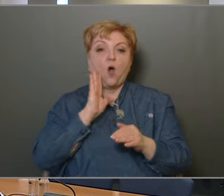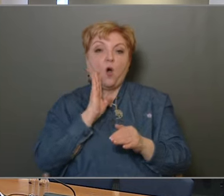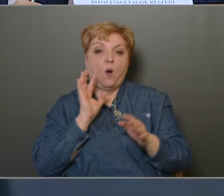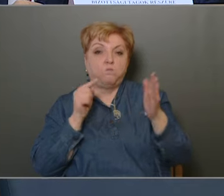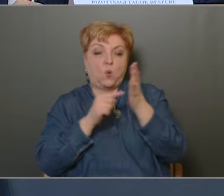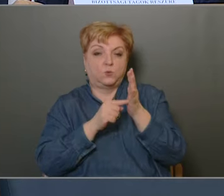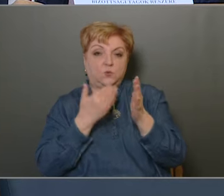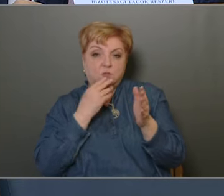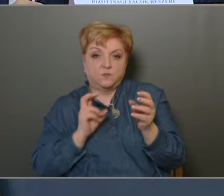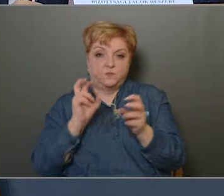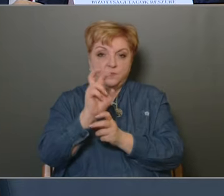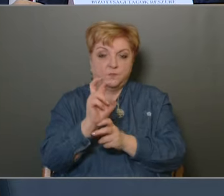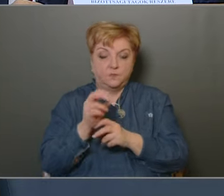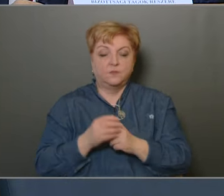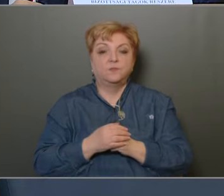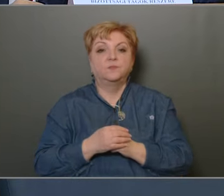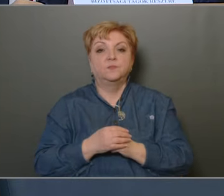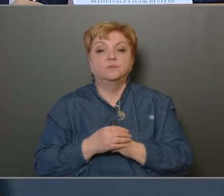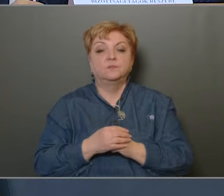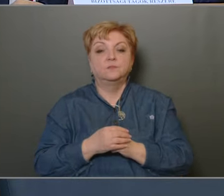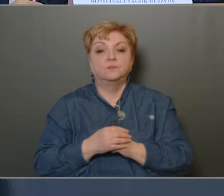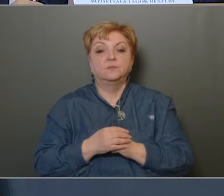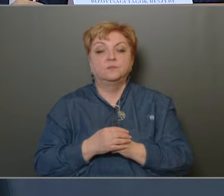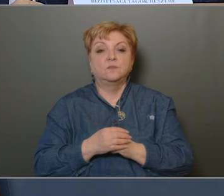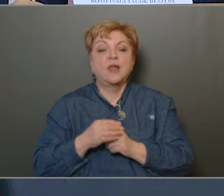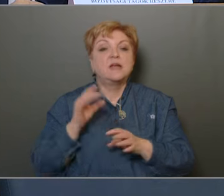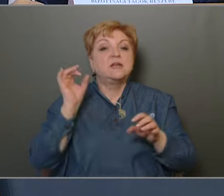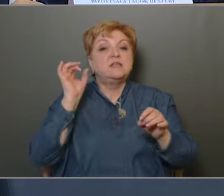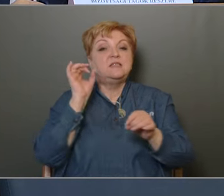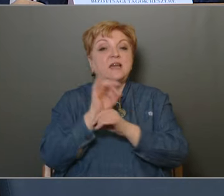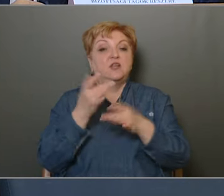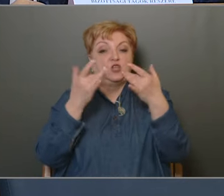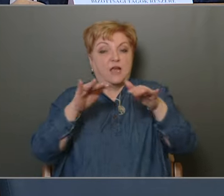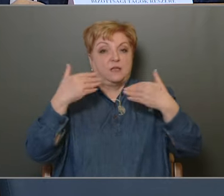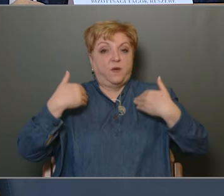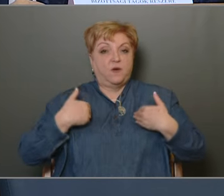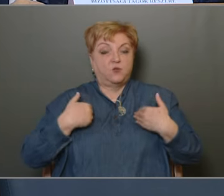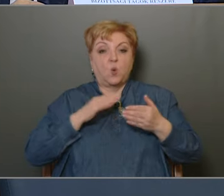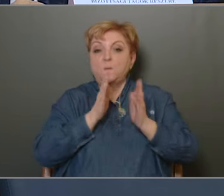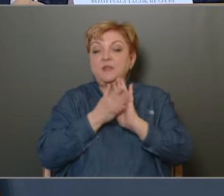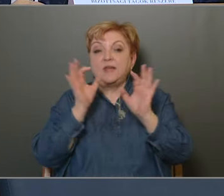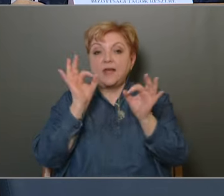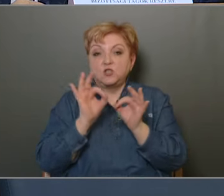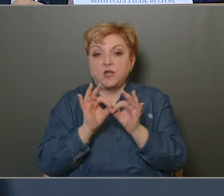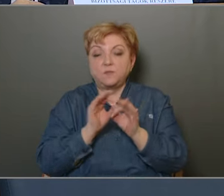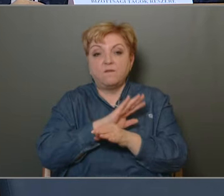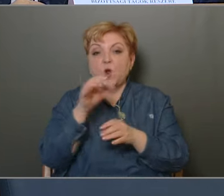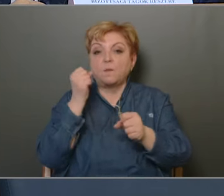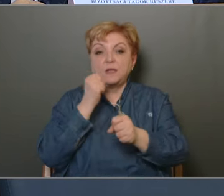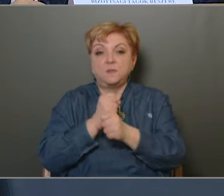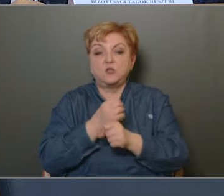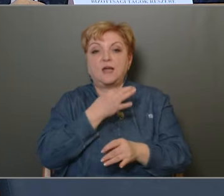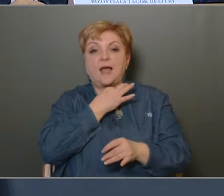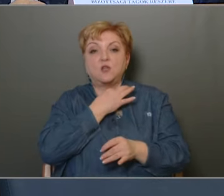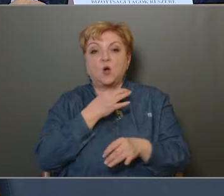rendi ponthoz szeretném hozzátenni észrevételeimet, gondolataimat. Szerencsés helyzetben vagyok, mert mindegyik esetében valamennyi bizottság